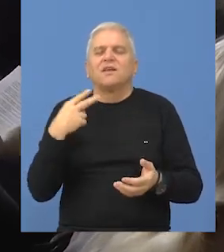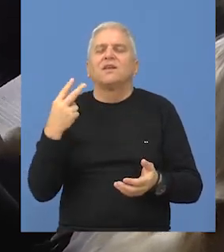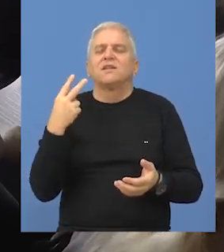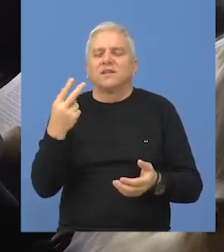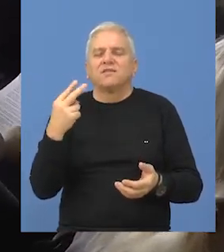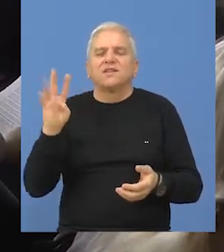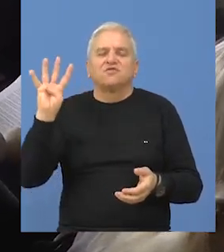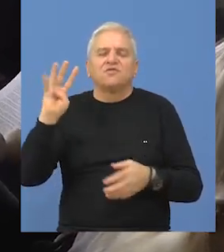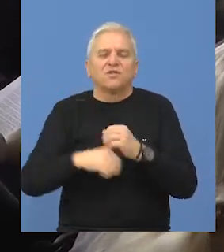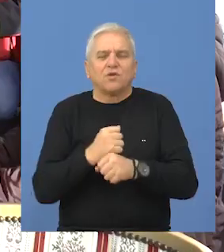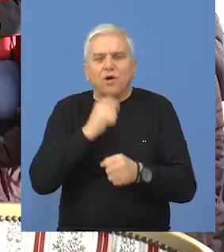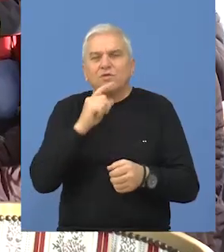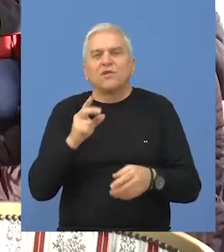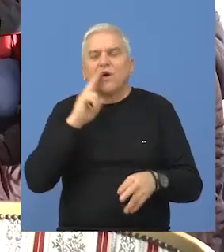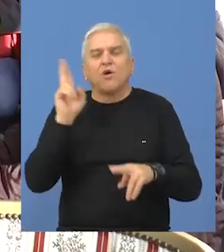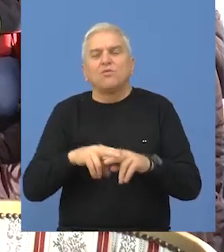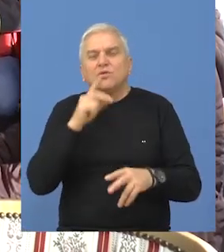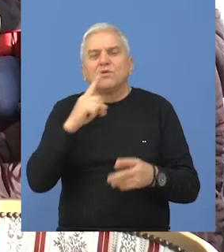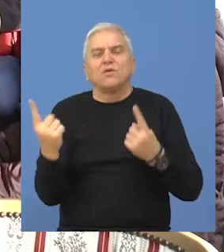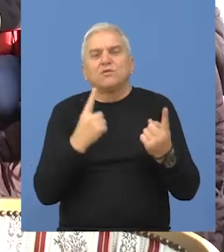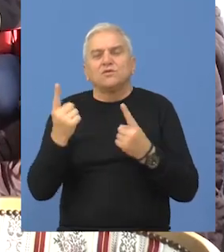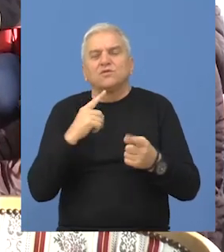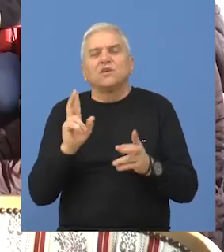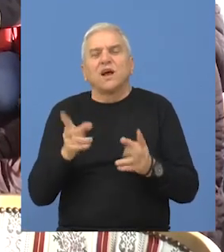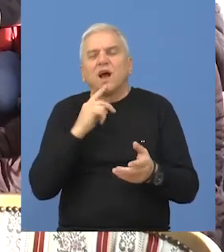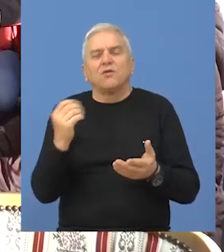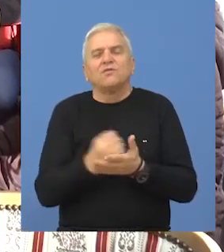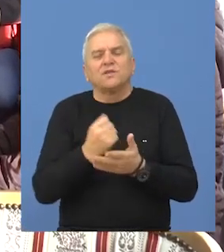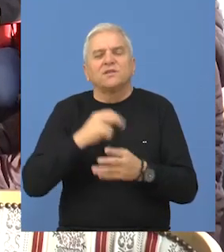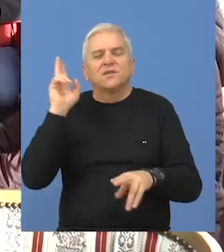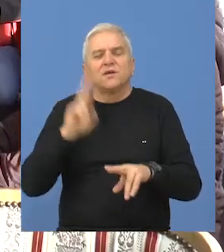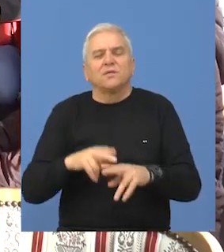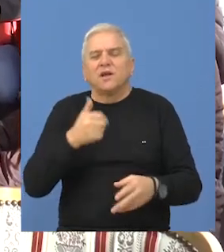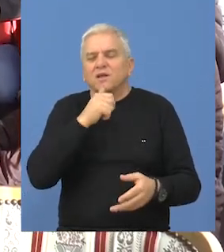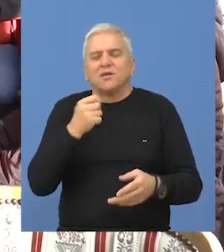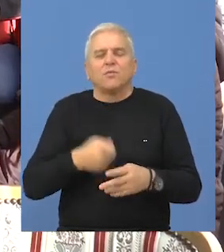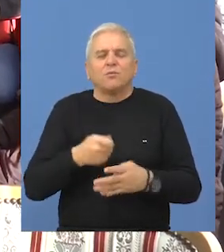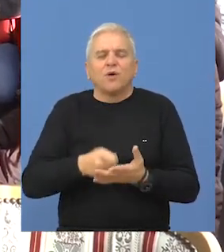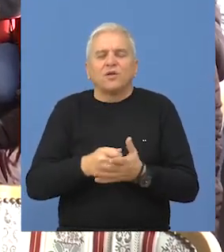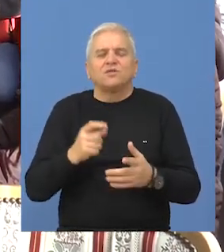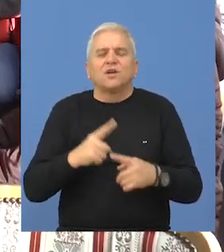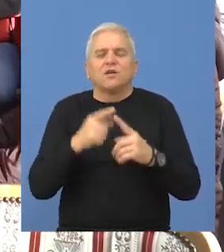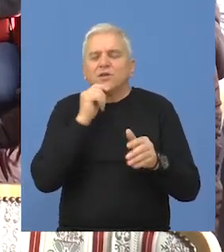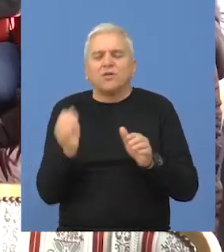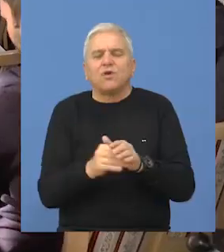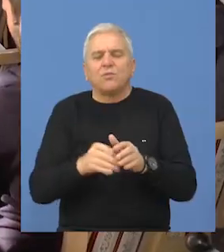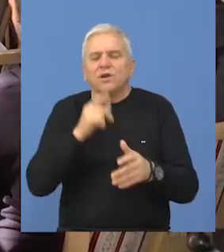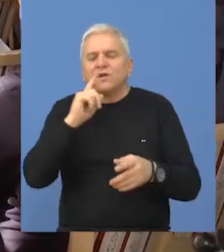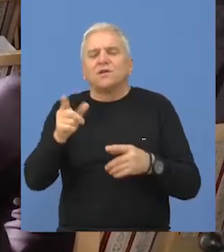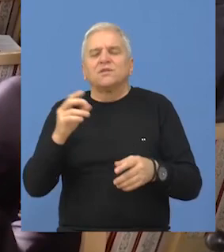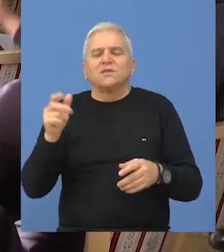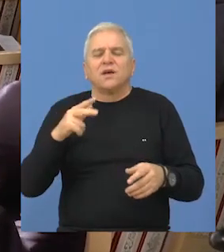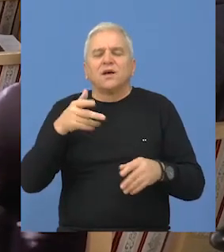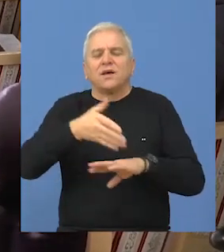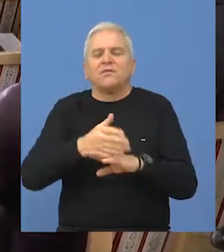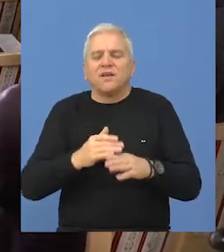2024. godinu, kao i odluka o uslovima i načinu sticanja prava na plaćanje doprinosa za penzijsko i